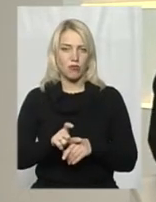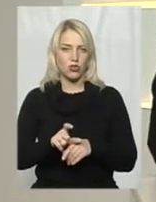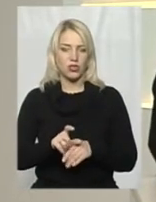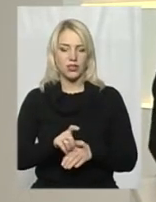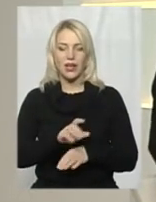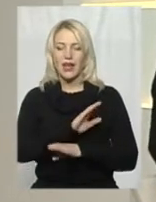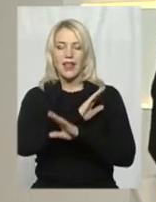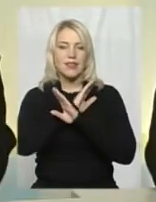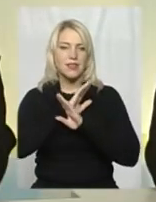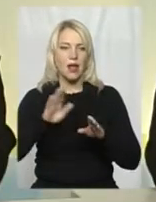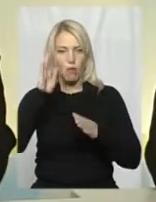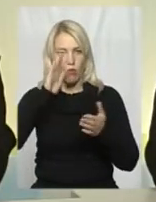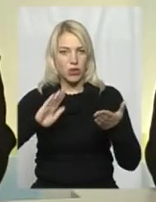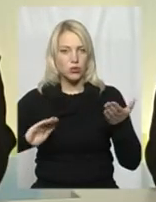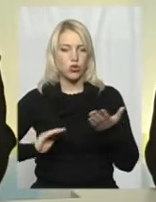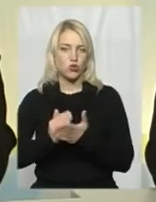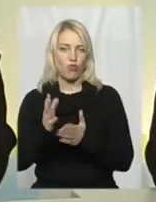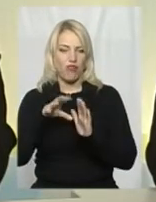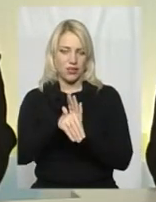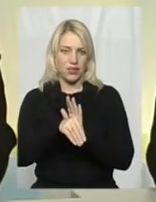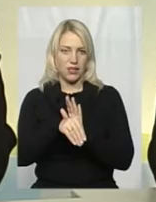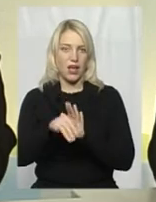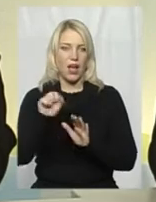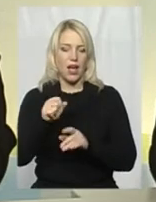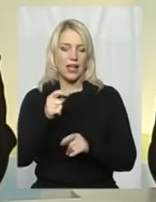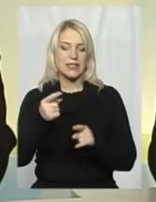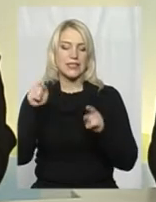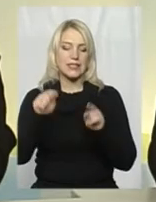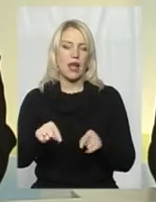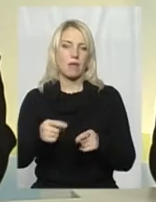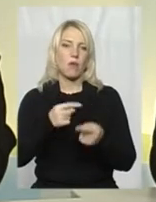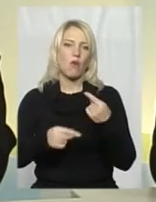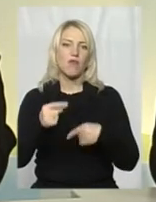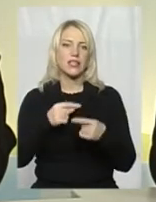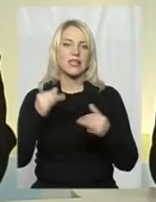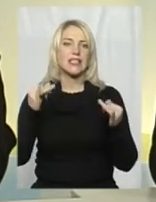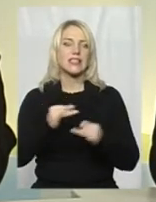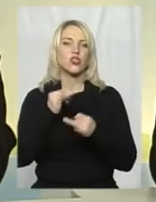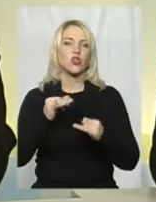політизувати їх, а саме повертати їх в історичний контент,